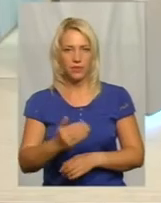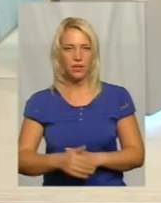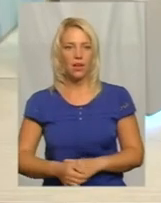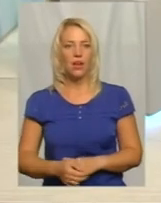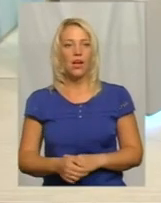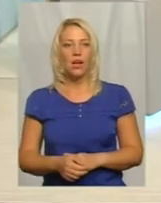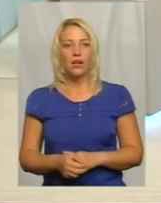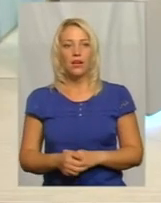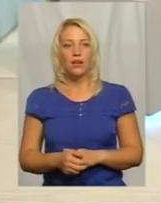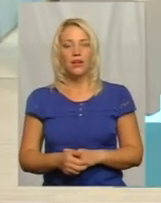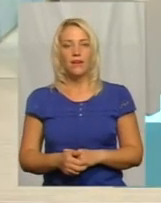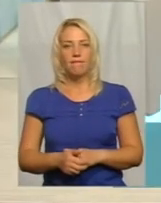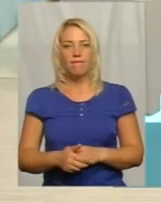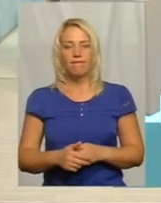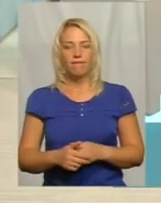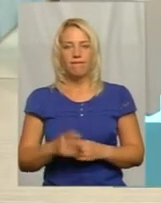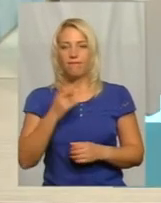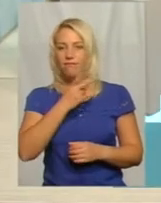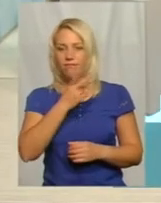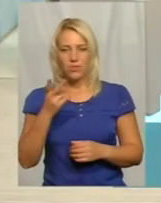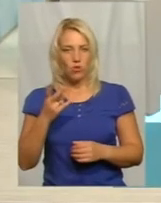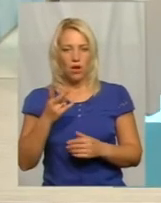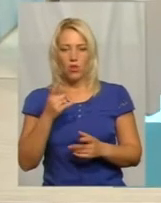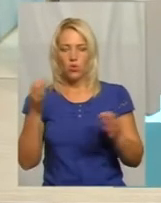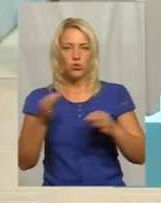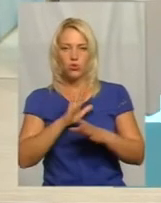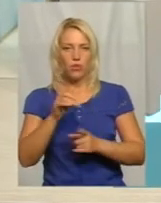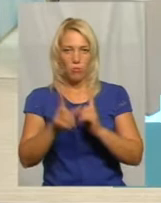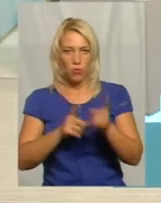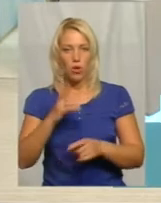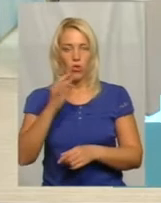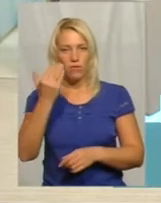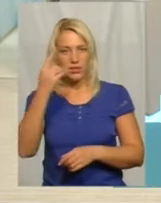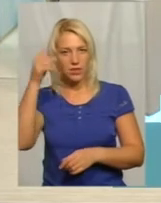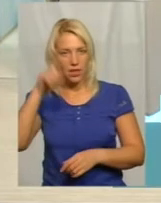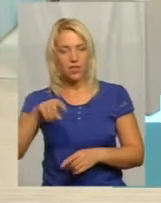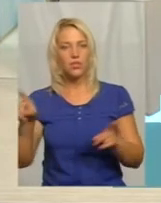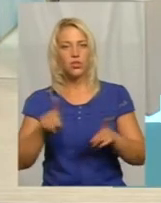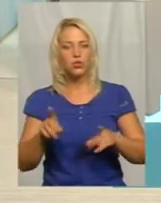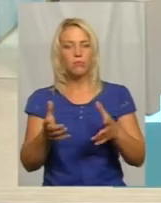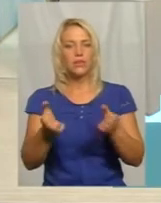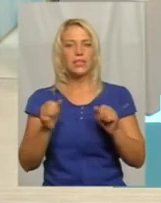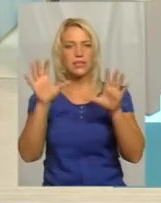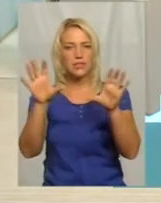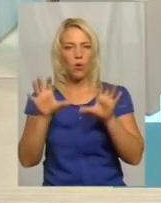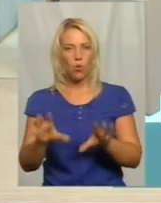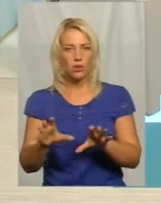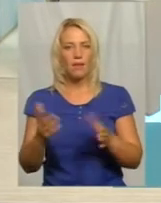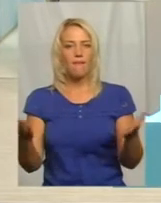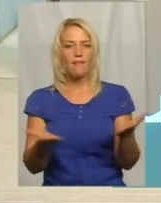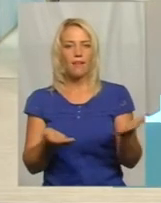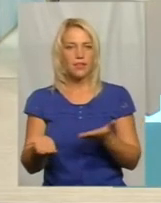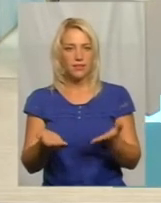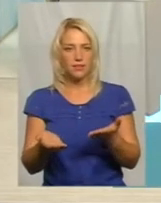Візуально не помінялось абсолютно нічого, але знаєте, що прийнятий закон, який